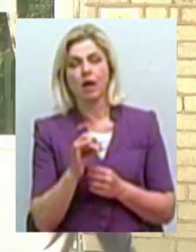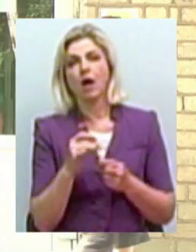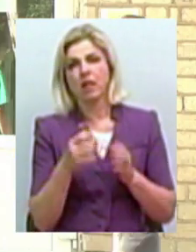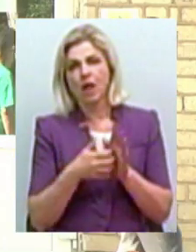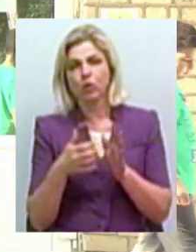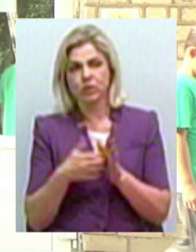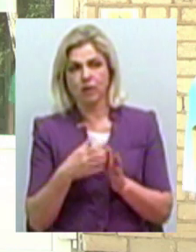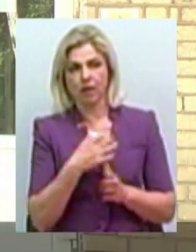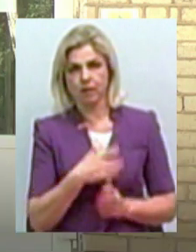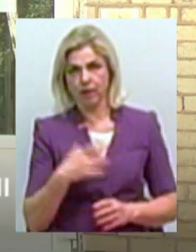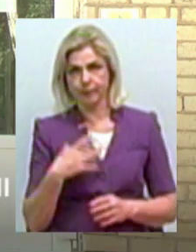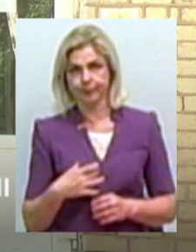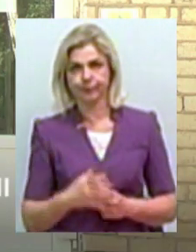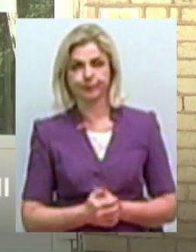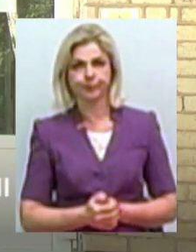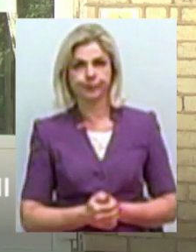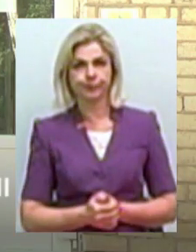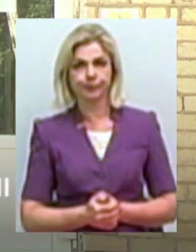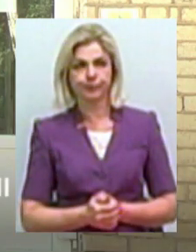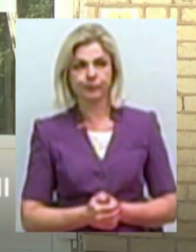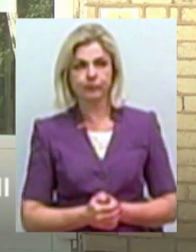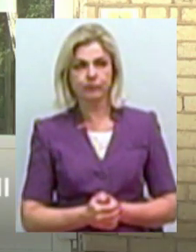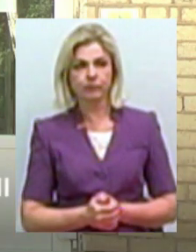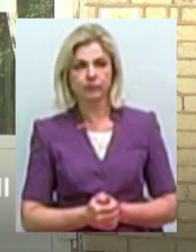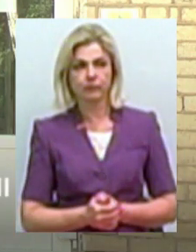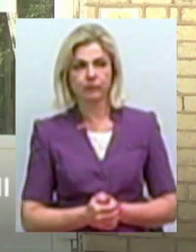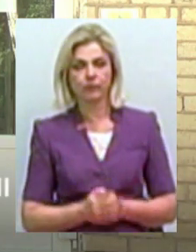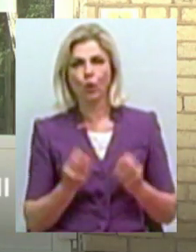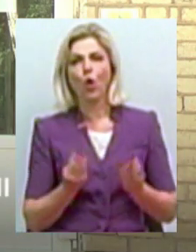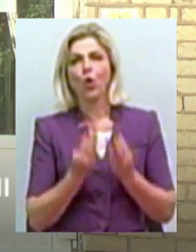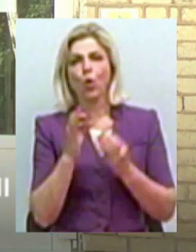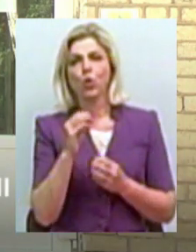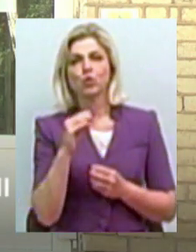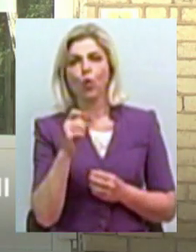недостатність. Змічається ожоговий шок,